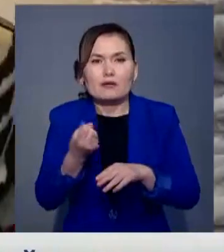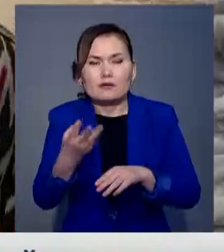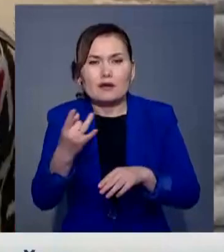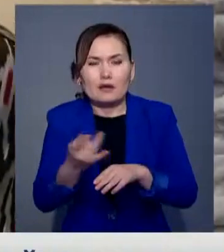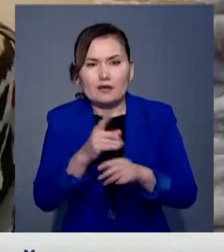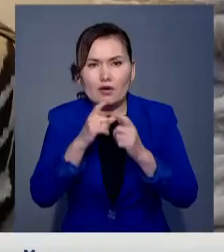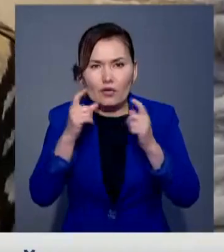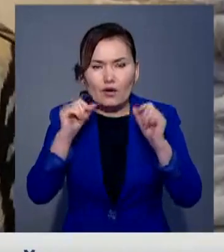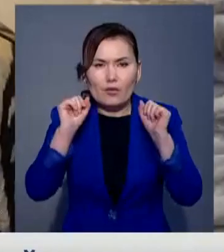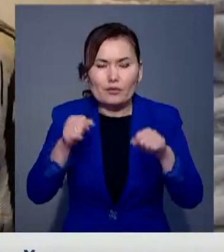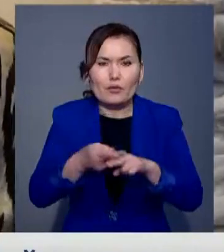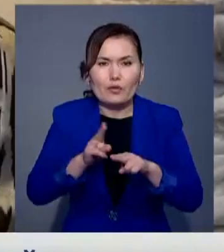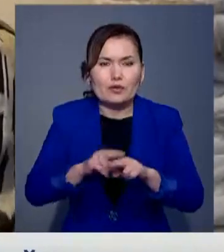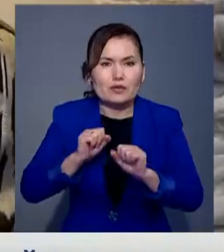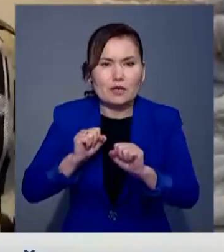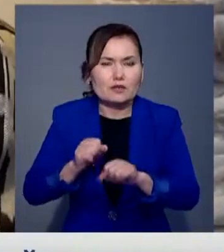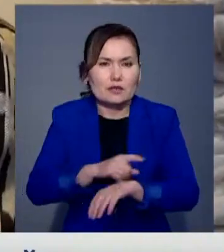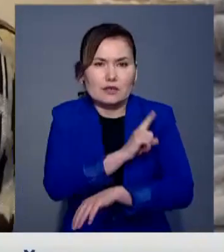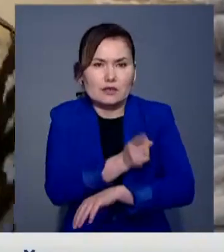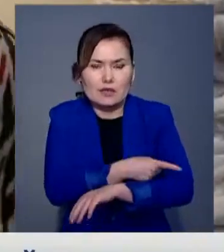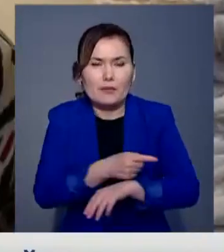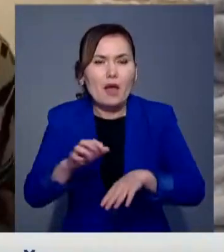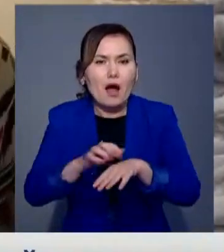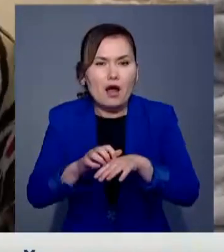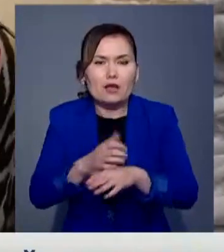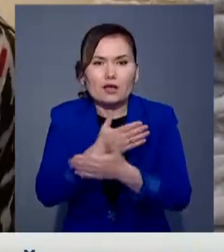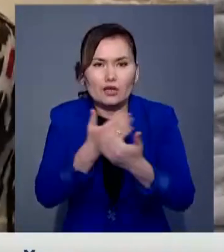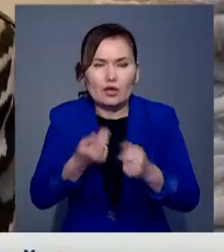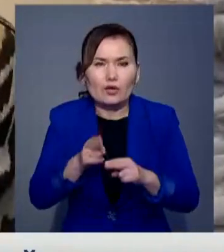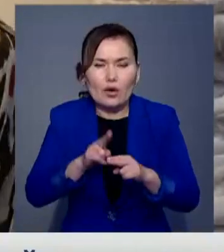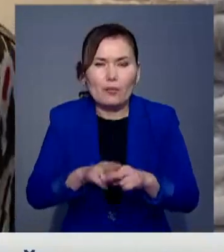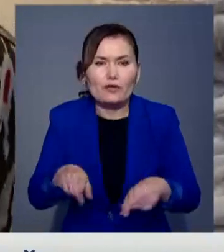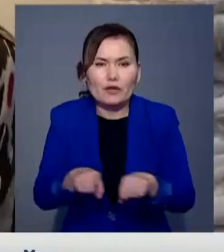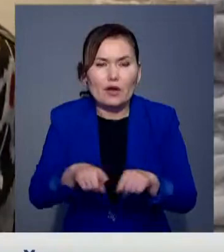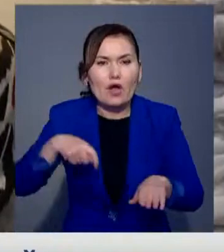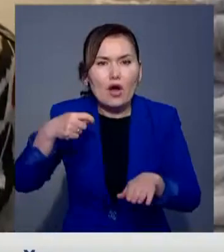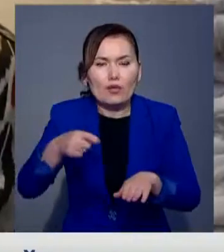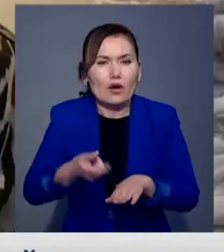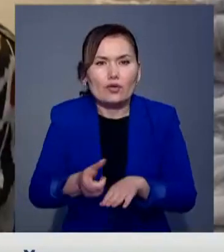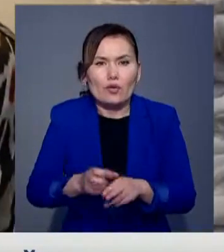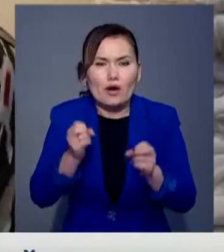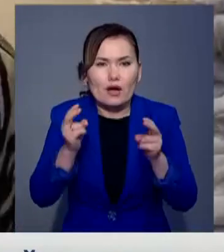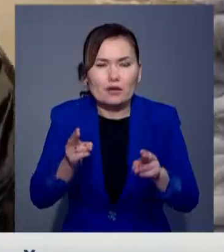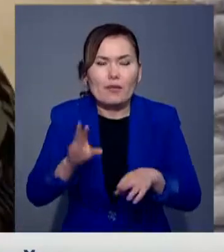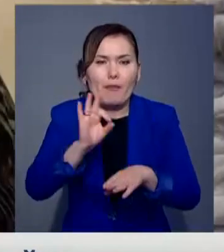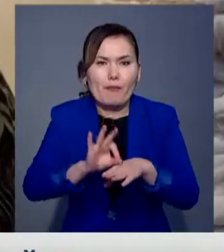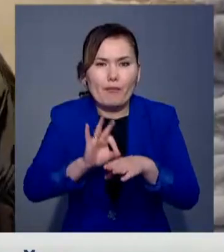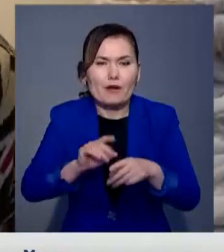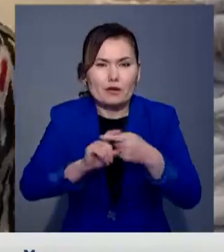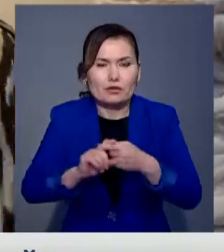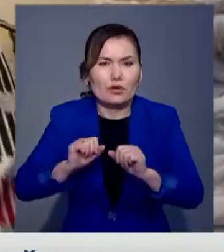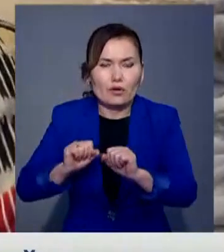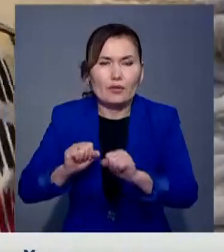Мақтадан жасалғаның ең алергияды болмайды. Бір метр селдірматадан төрт масқа шығады. Қауіптін деттен үйде жатып сақтанғанша,